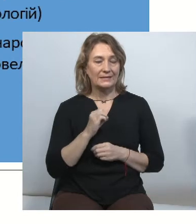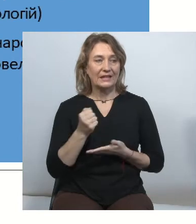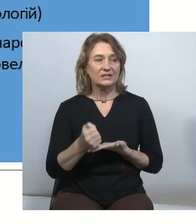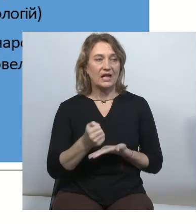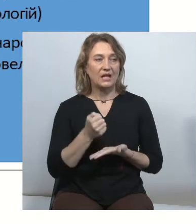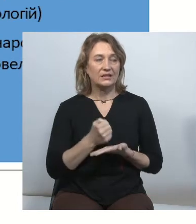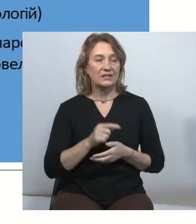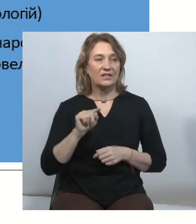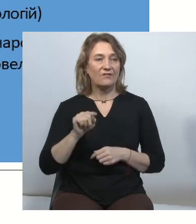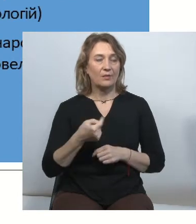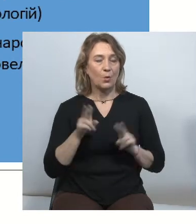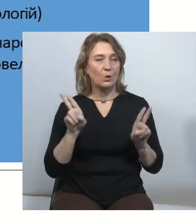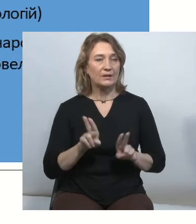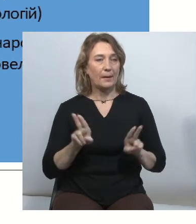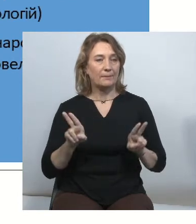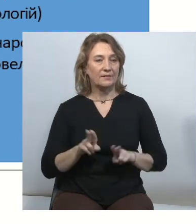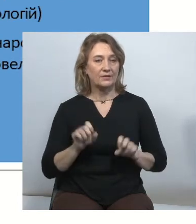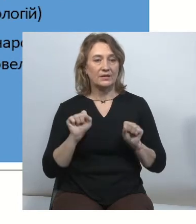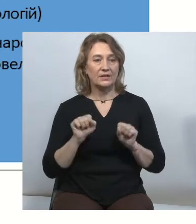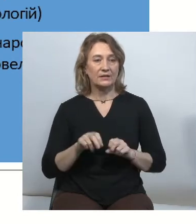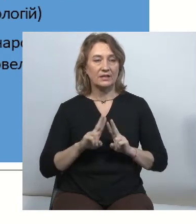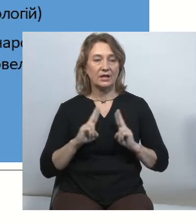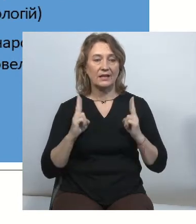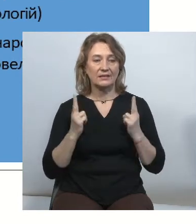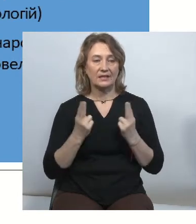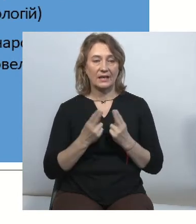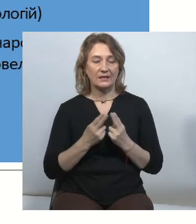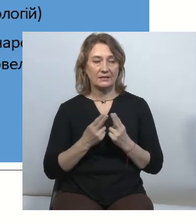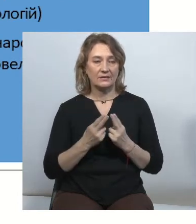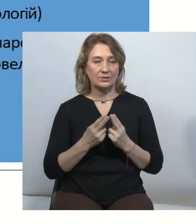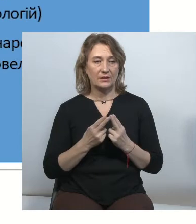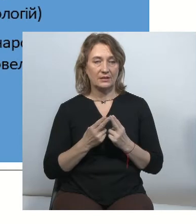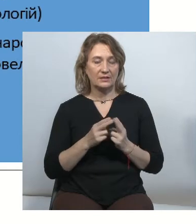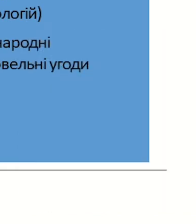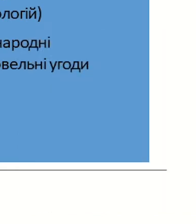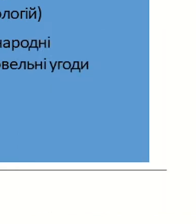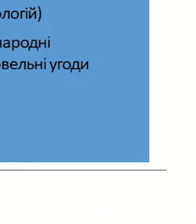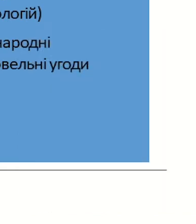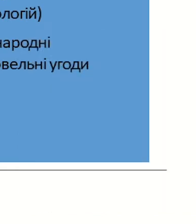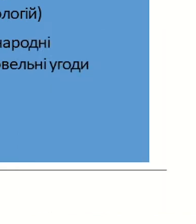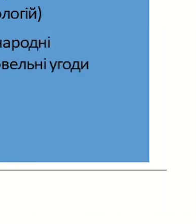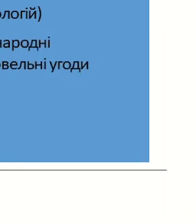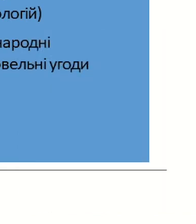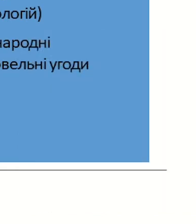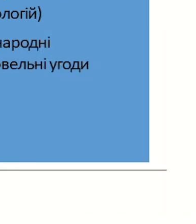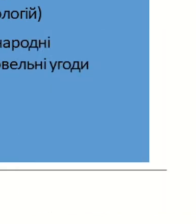-перше, тому що існує угода про асоціацію між ЄС та Україною. Ця угода